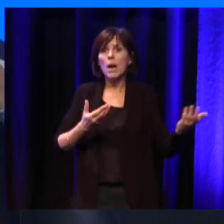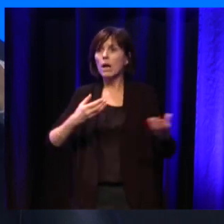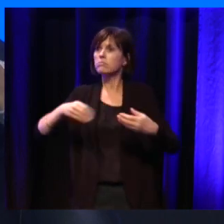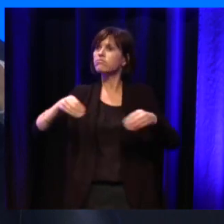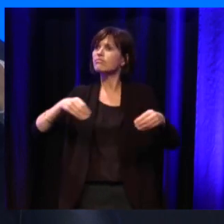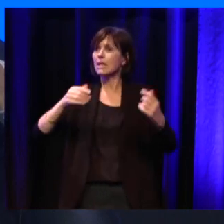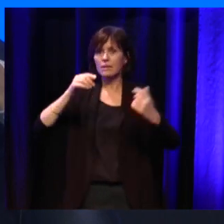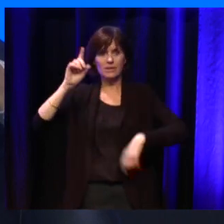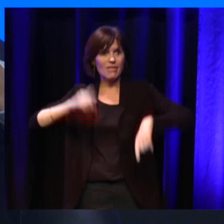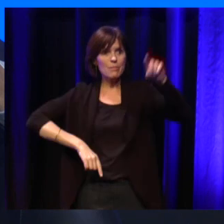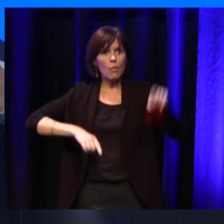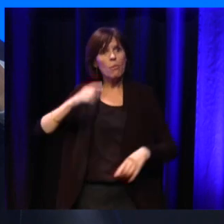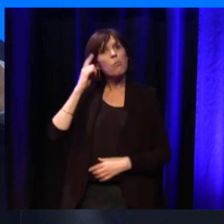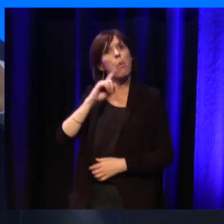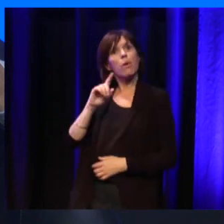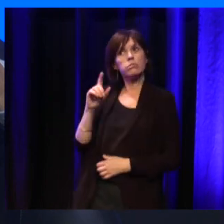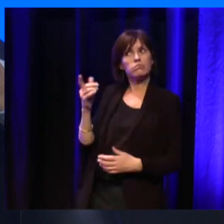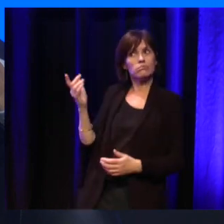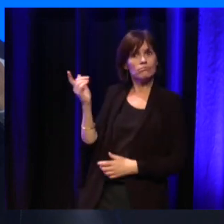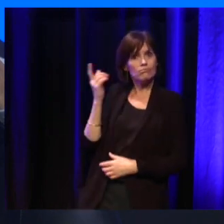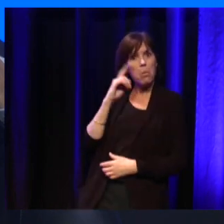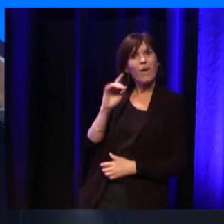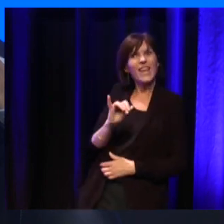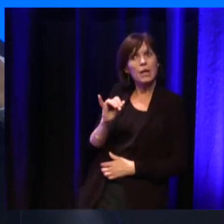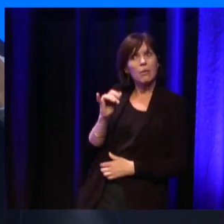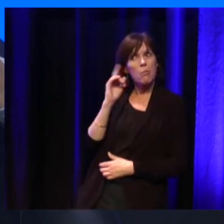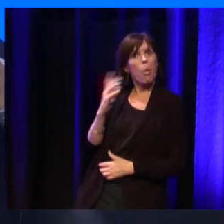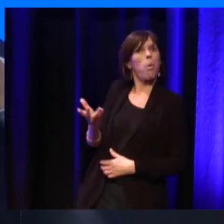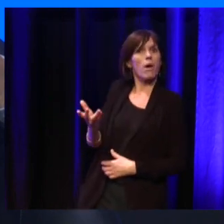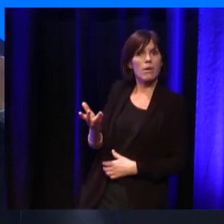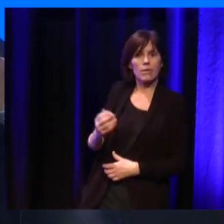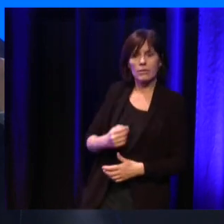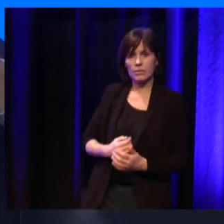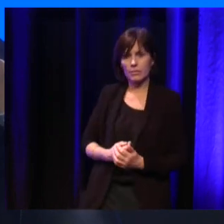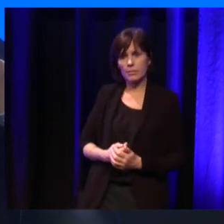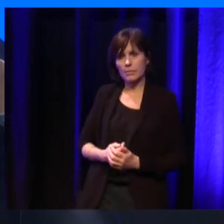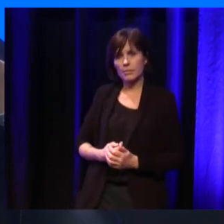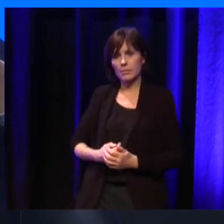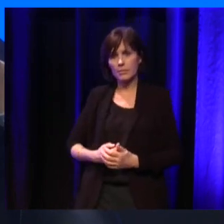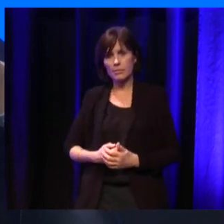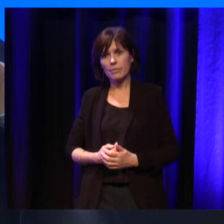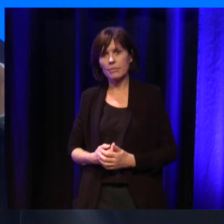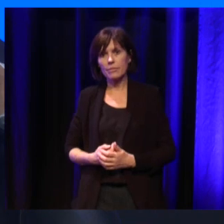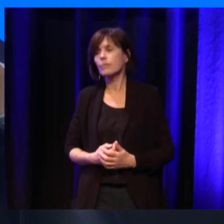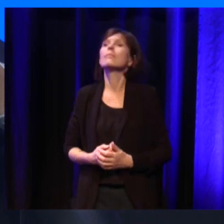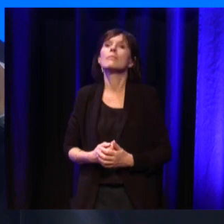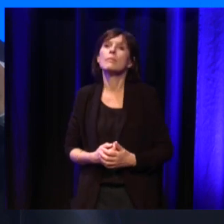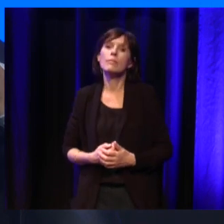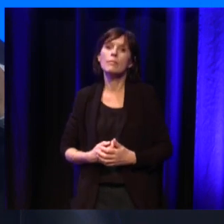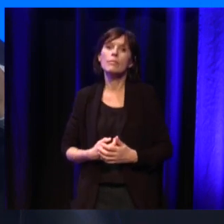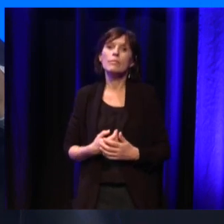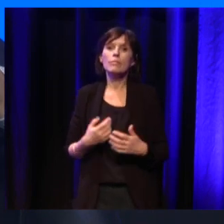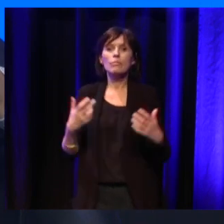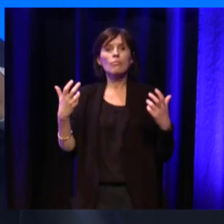être complètement différents en fait des moyens qui peuvent être considérables en fait par rapport aux moyens qui sont utilisés habituellement. Par